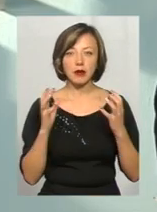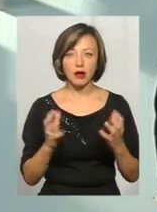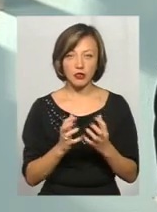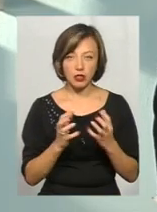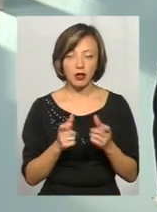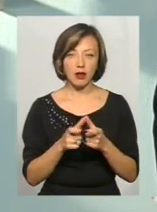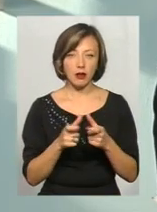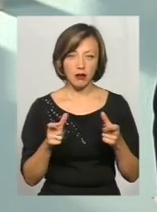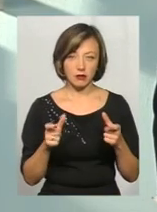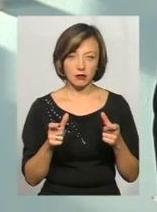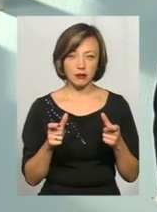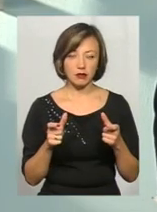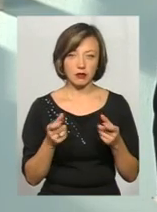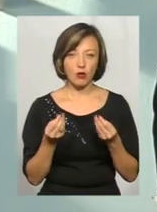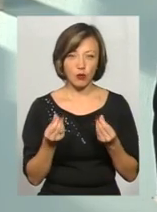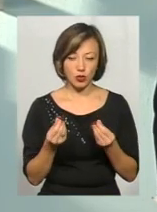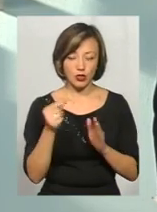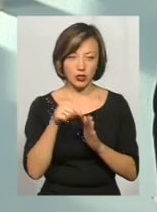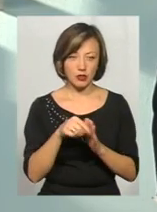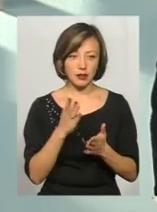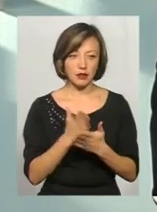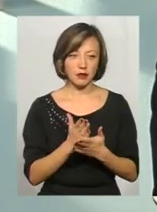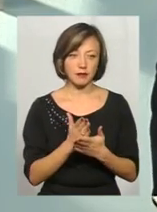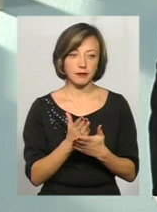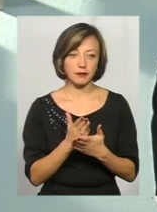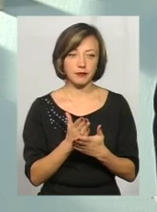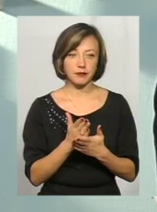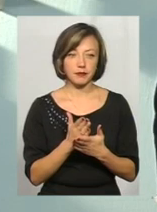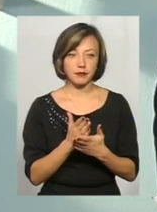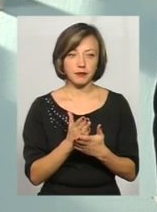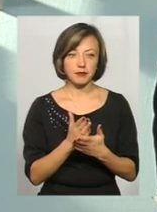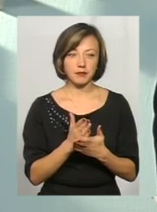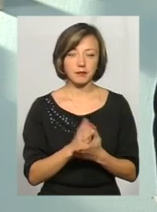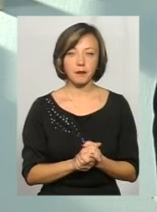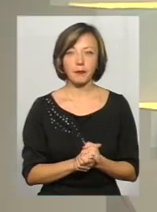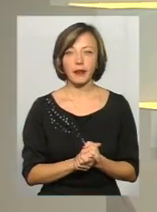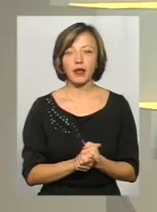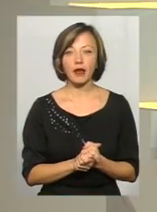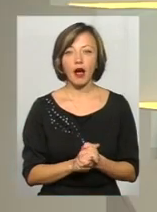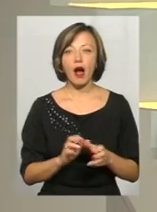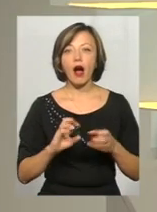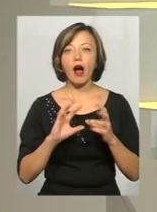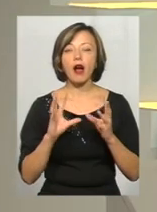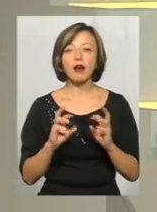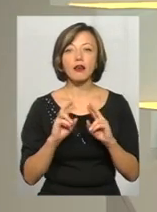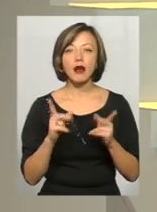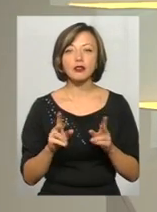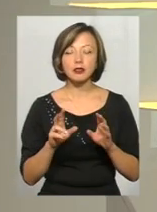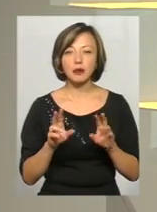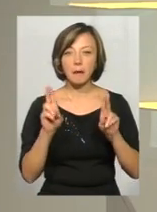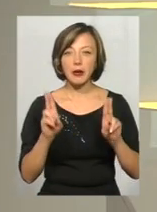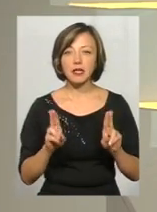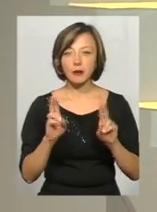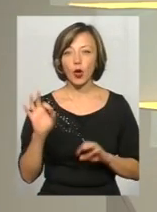коштів, які їй доручив і надав борг. Ну, а як же принцип тоді нульвої відповідальності? Якщо